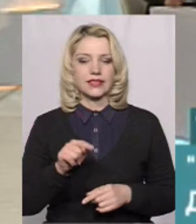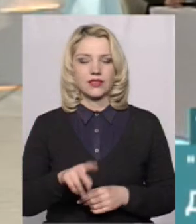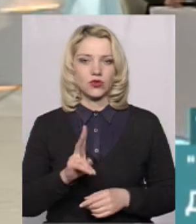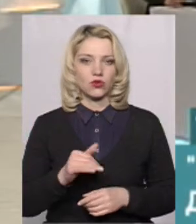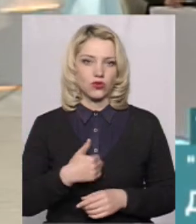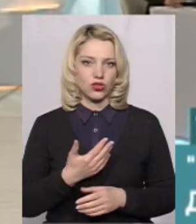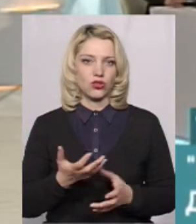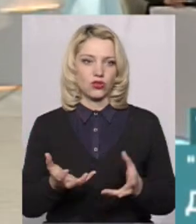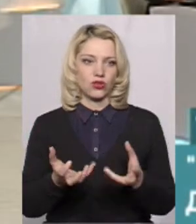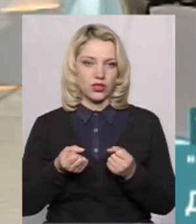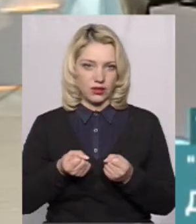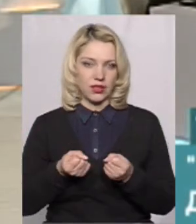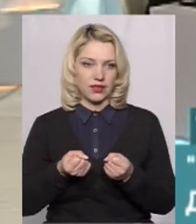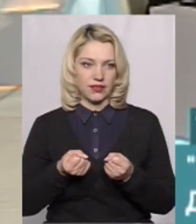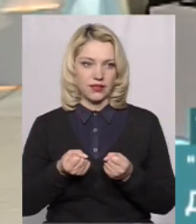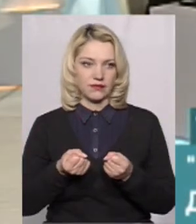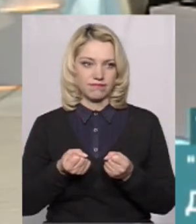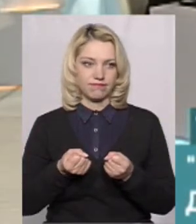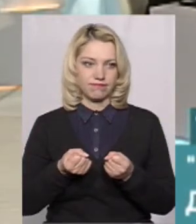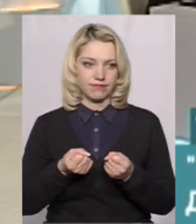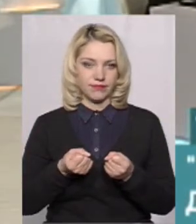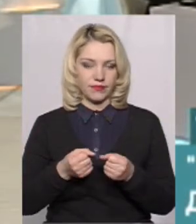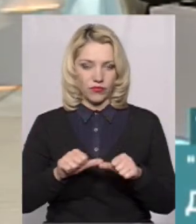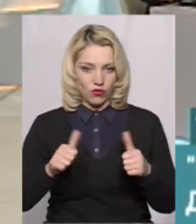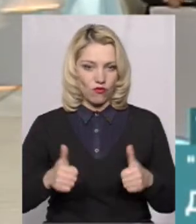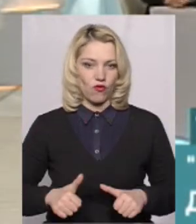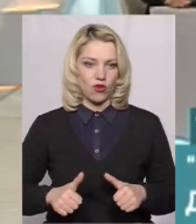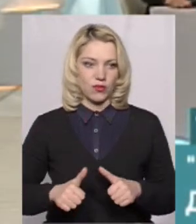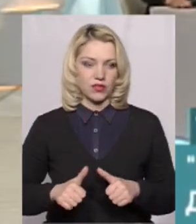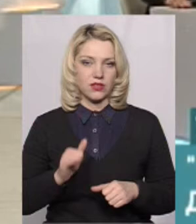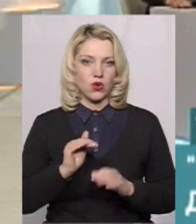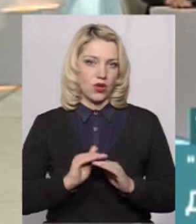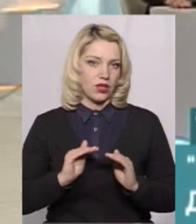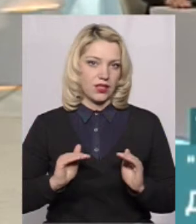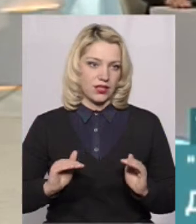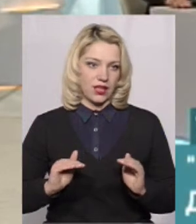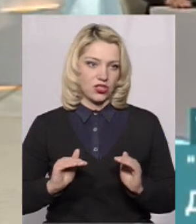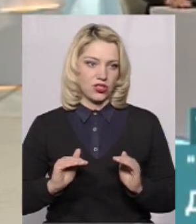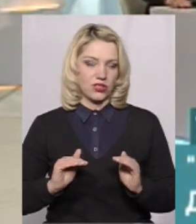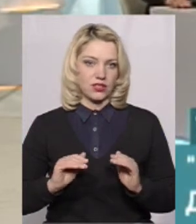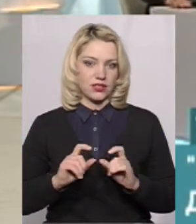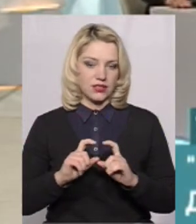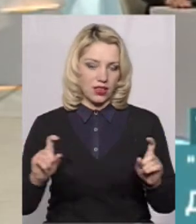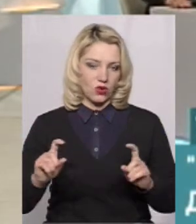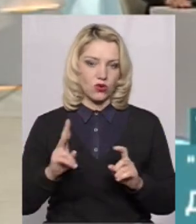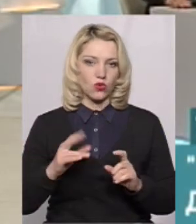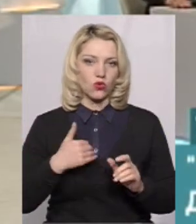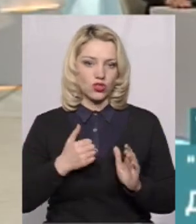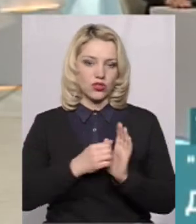хто хоче оформитися в дитячій садочці. Хоче зареєструватися в садочці. Так.